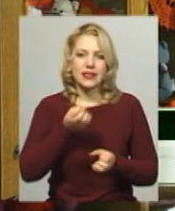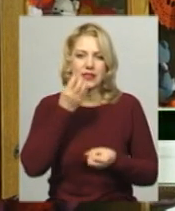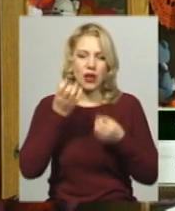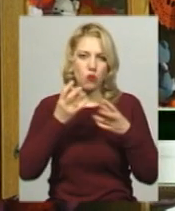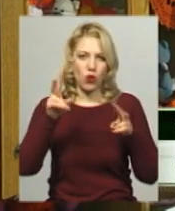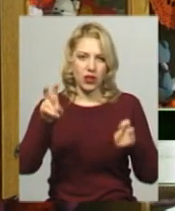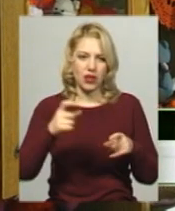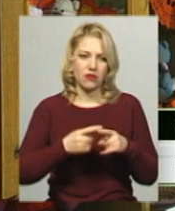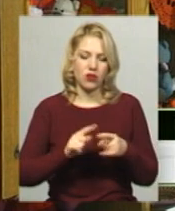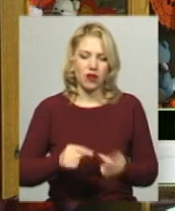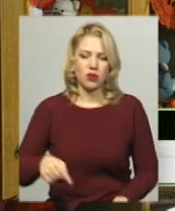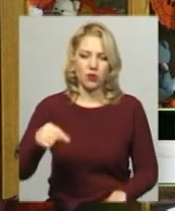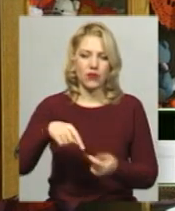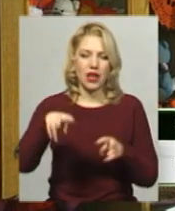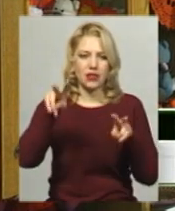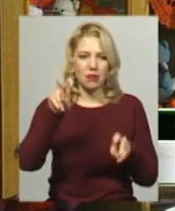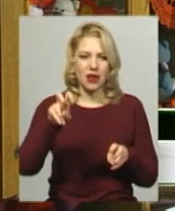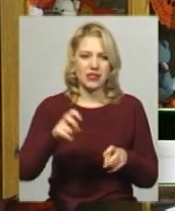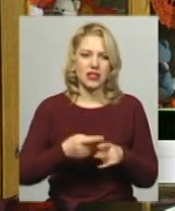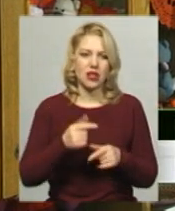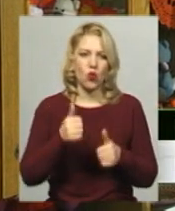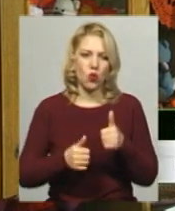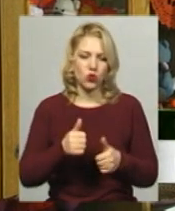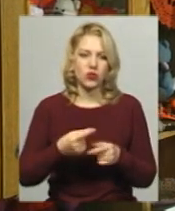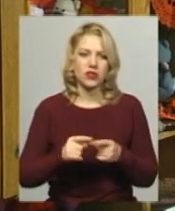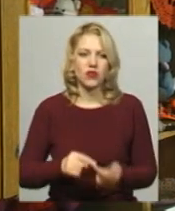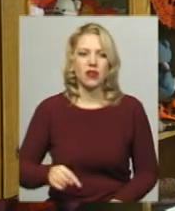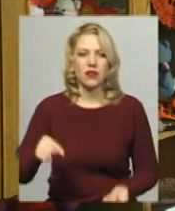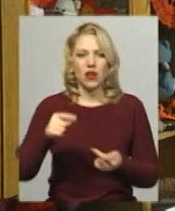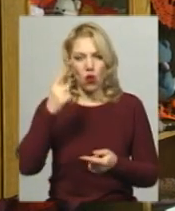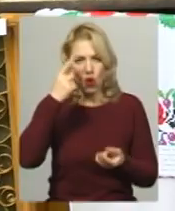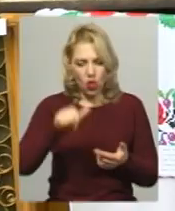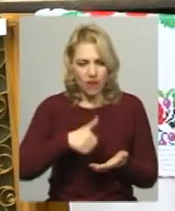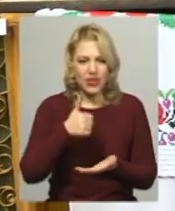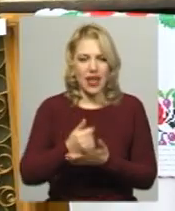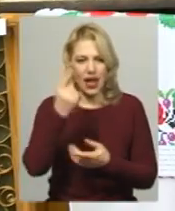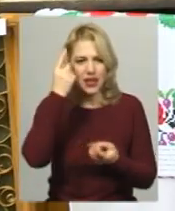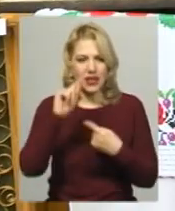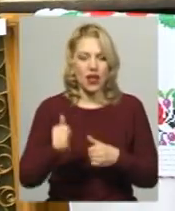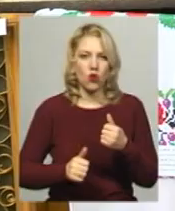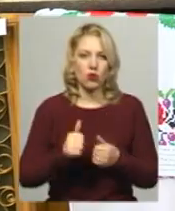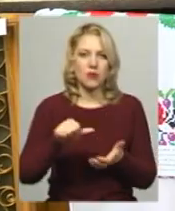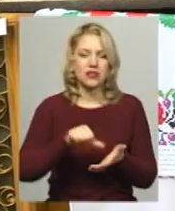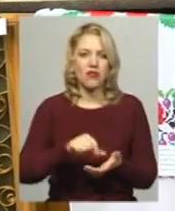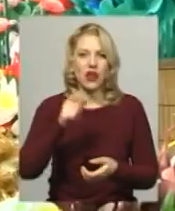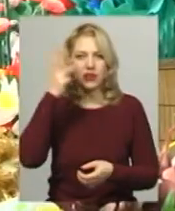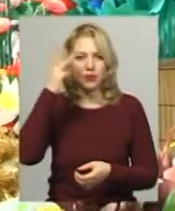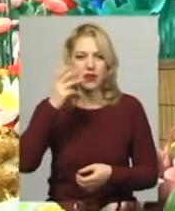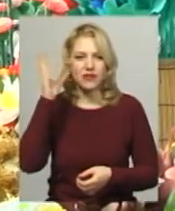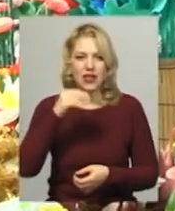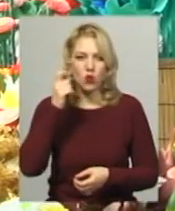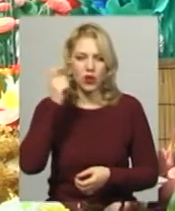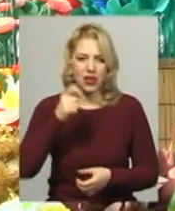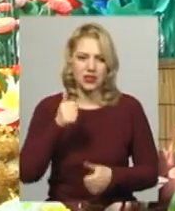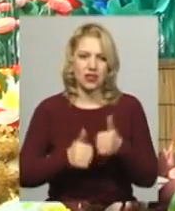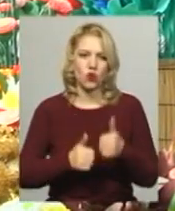конкурсу, вона відповідає тематиці конкурсу і головне – вона відповідає головні ідеї конкурсу. Представляти Хмельниччину на всеукраїнський конкурс